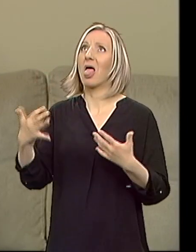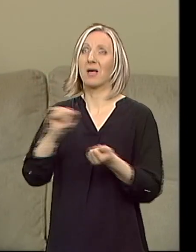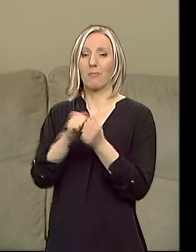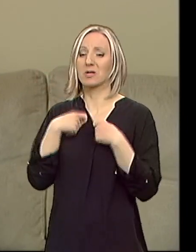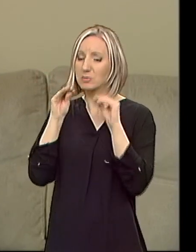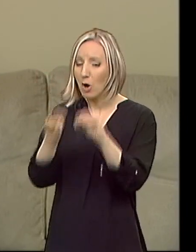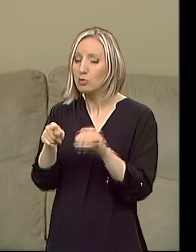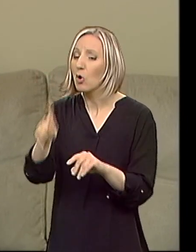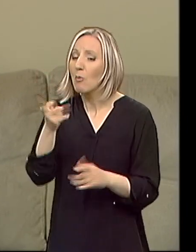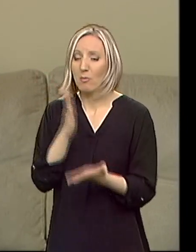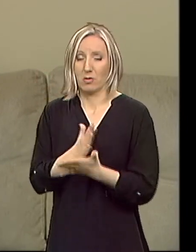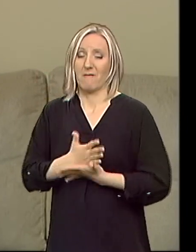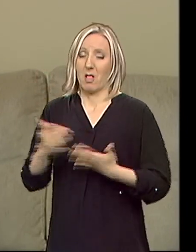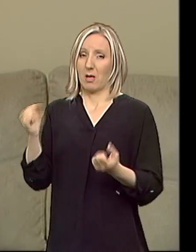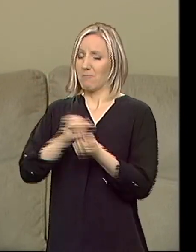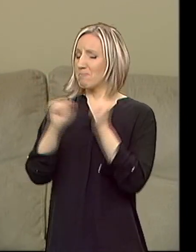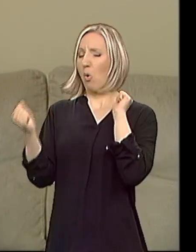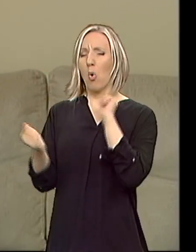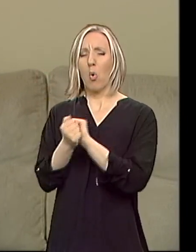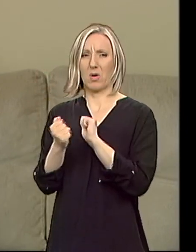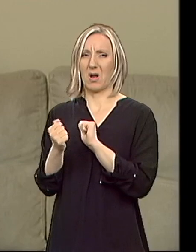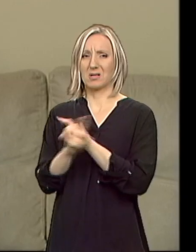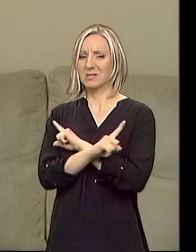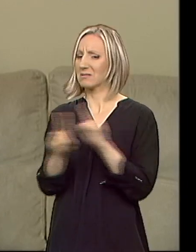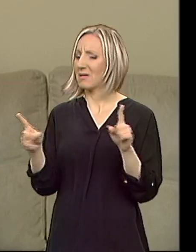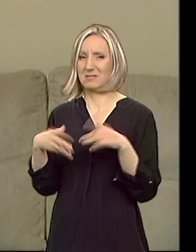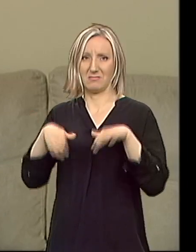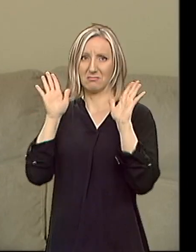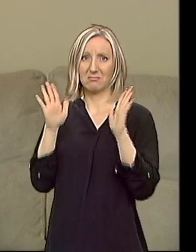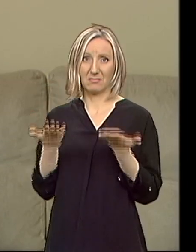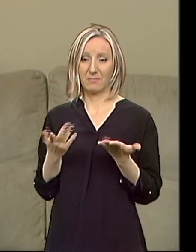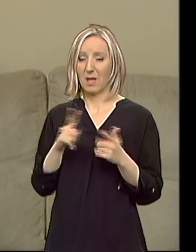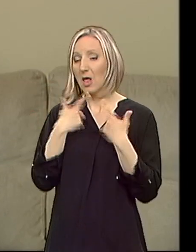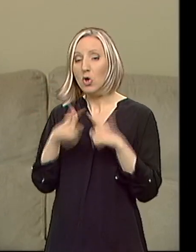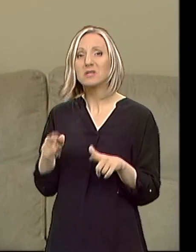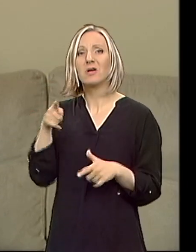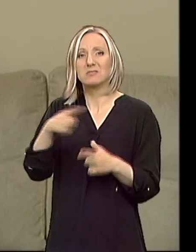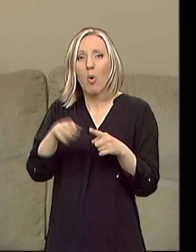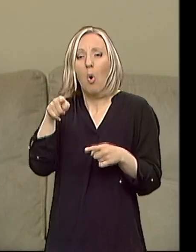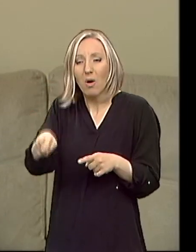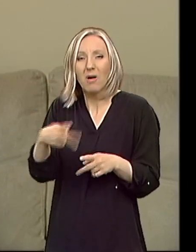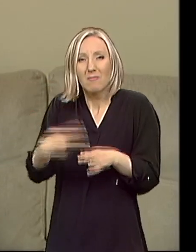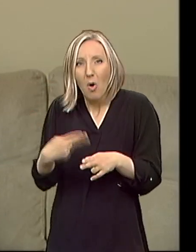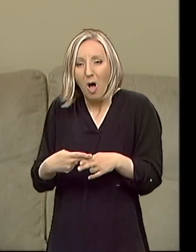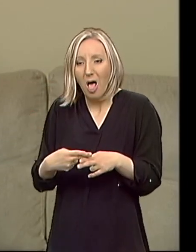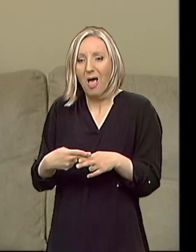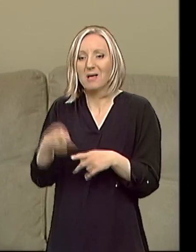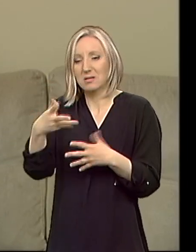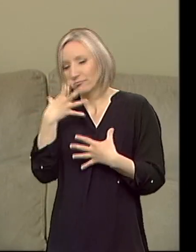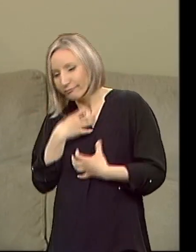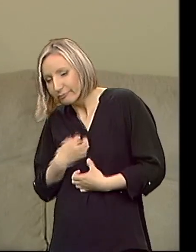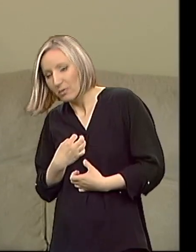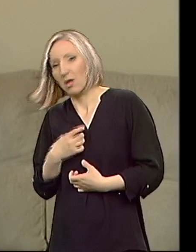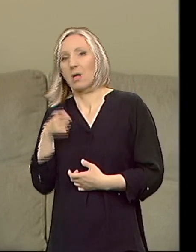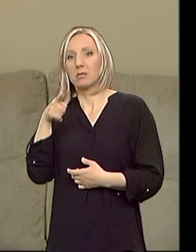bude veliki borac, da ne dozvoli da taj problem upravlja njegovim životom, nego da on upravlja svojim životom, a da taj